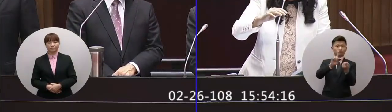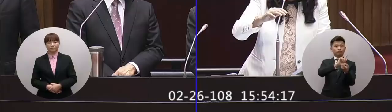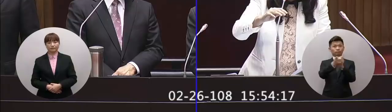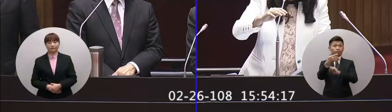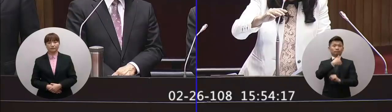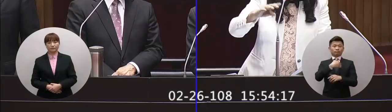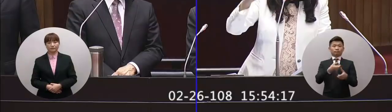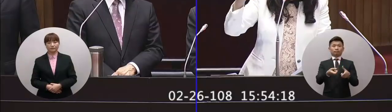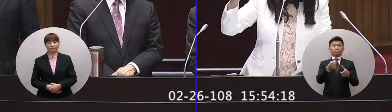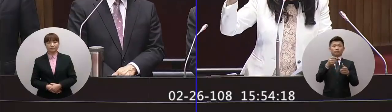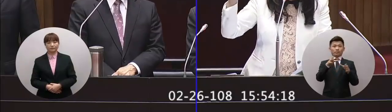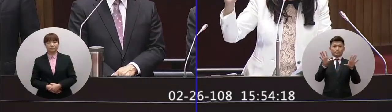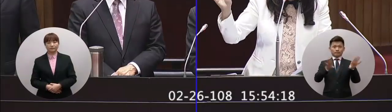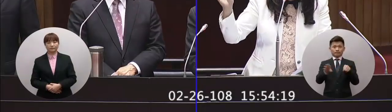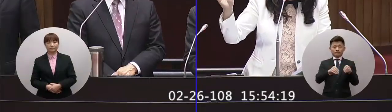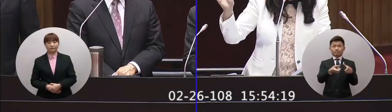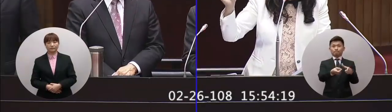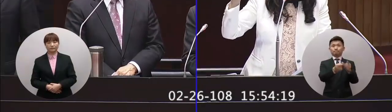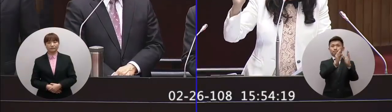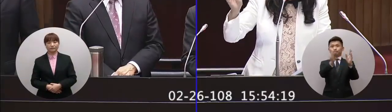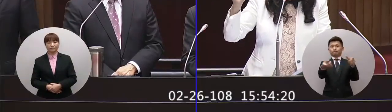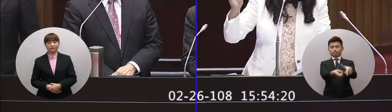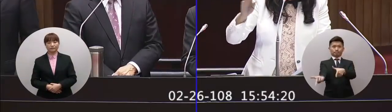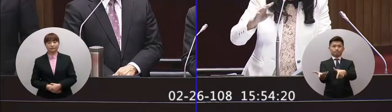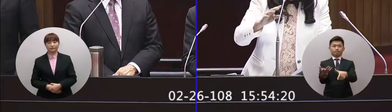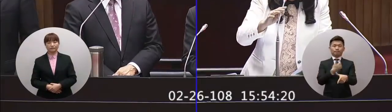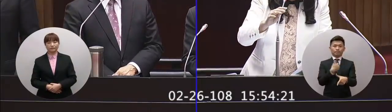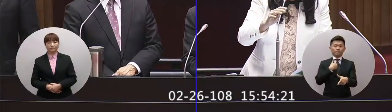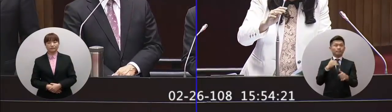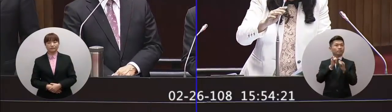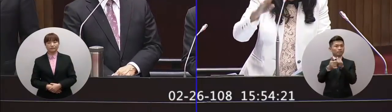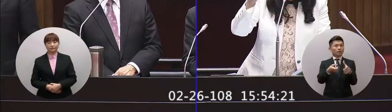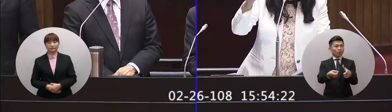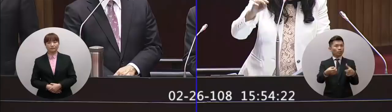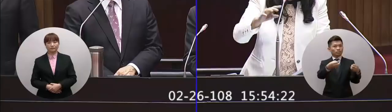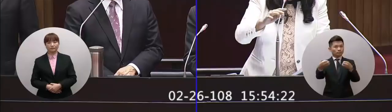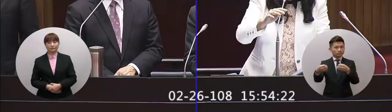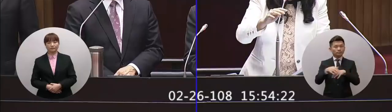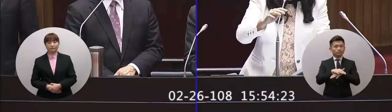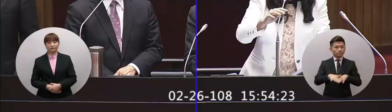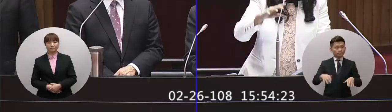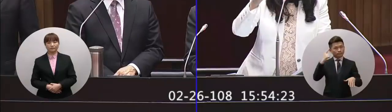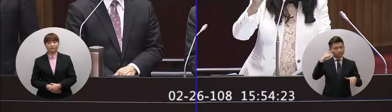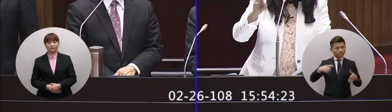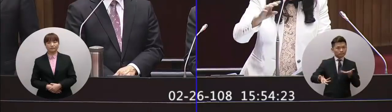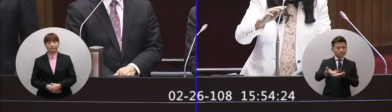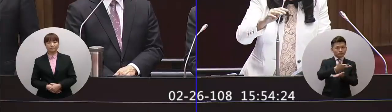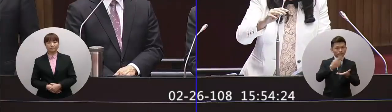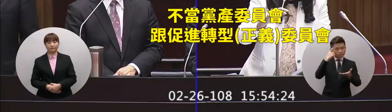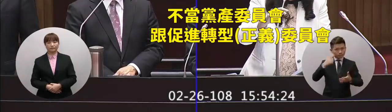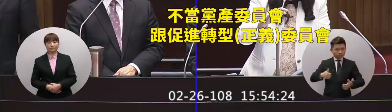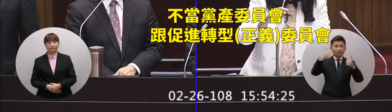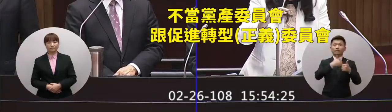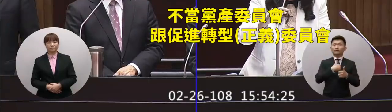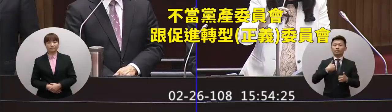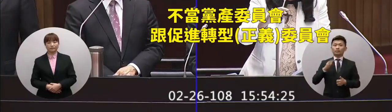檔案公開的紀念館我認為可以透過社會公開理性的討論來尋求社會的共識但是我要